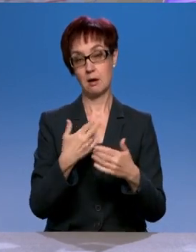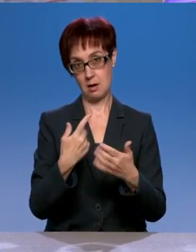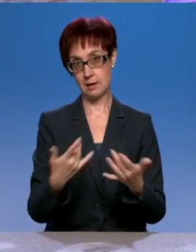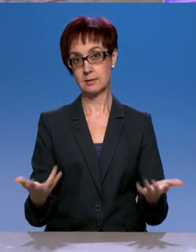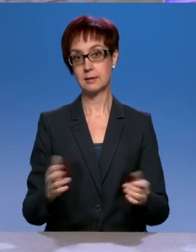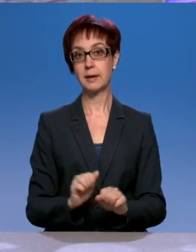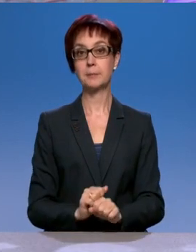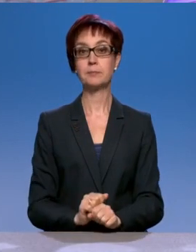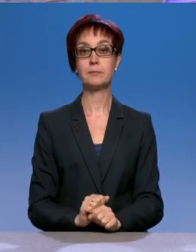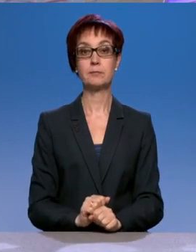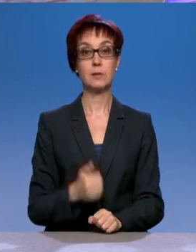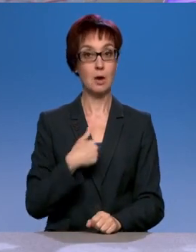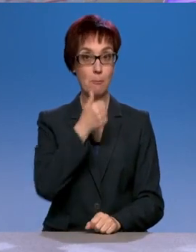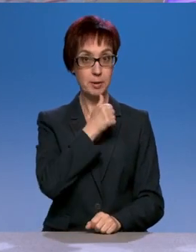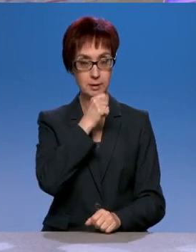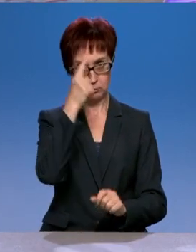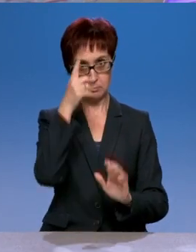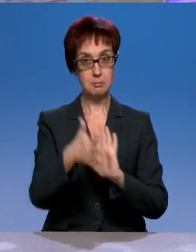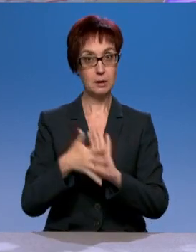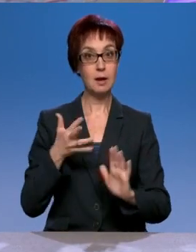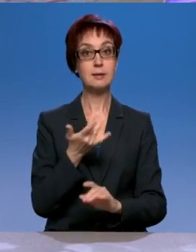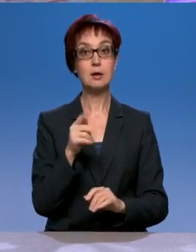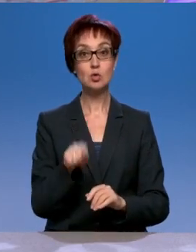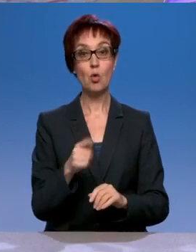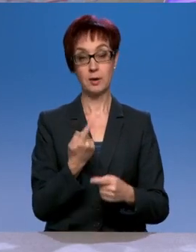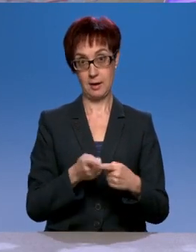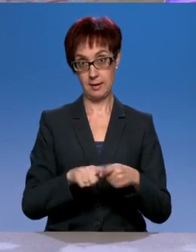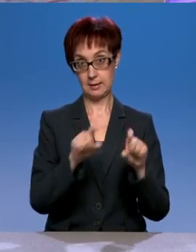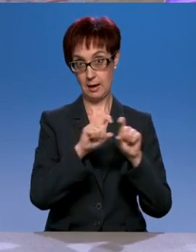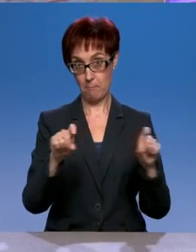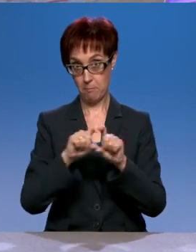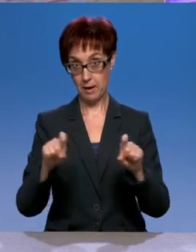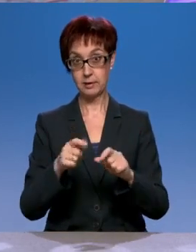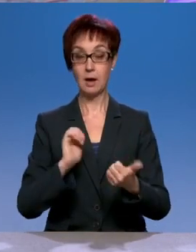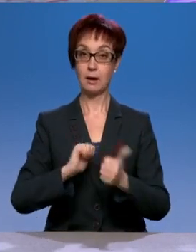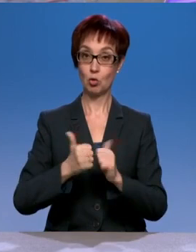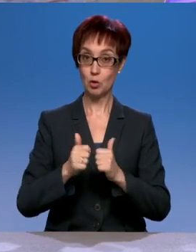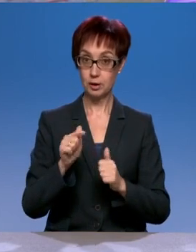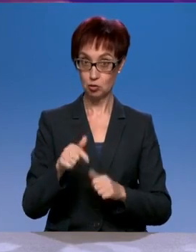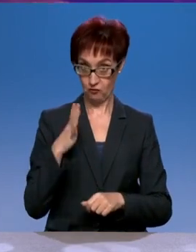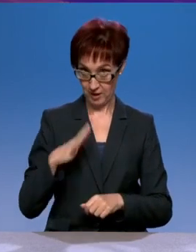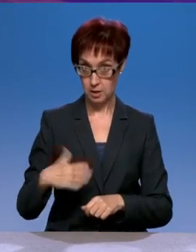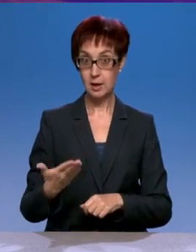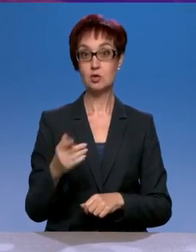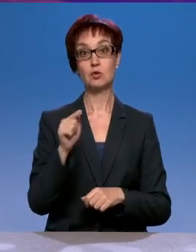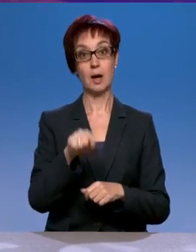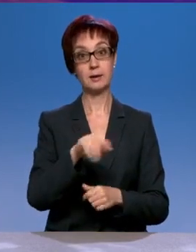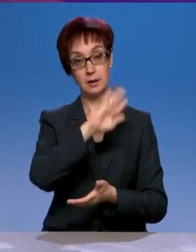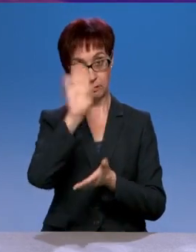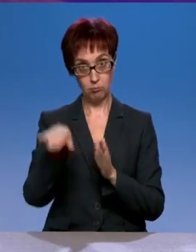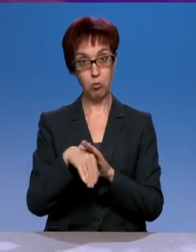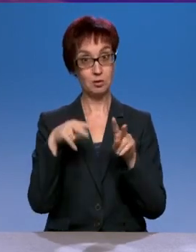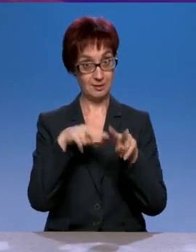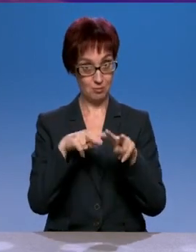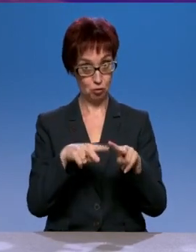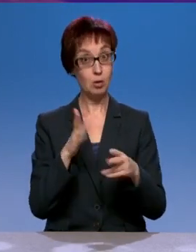Я просто пытаюсь понять, насколько эти компании в конкурентной среде живут. Насколько они поднадзорны. Поднадзорны они в любом случае.